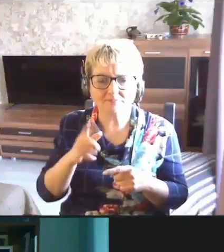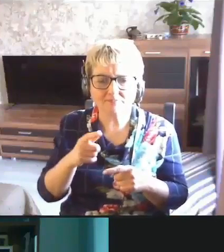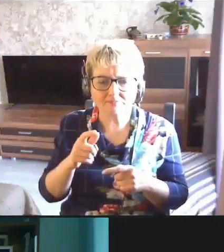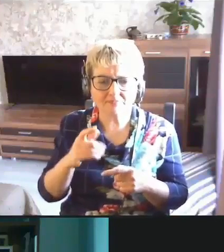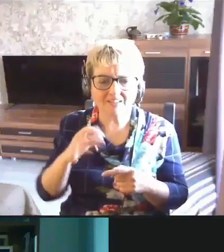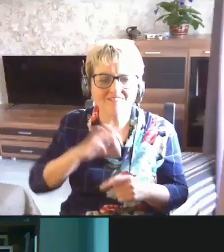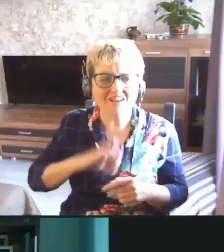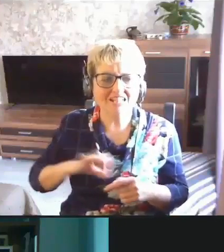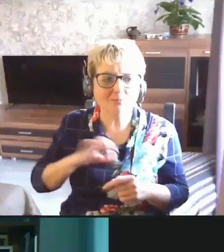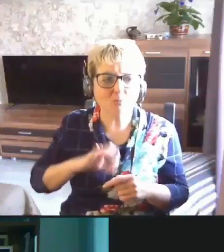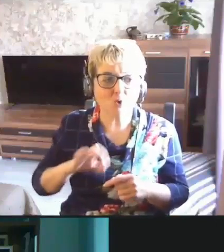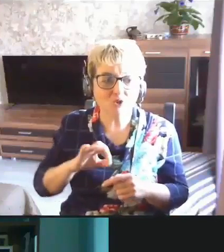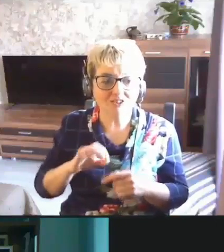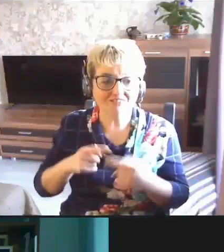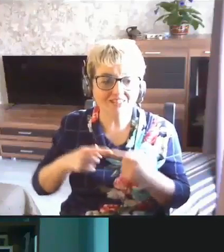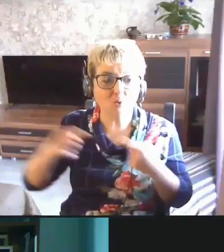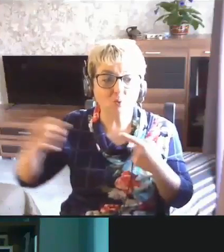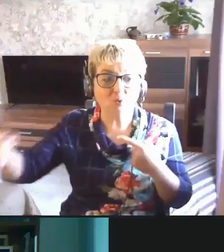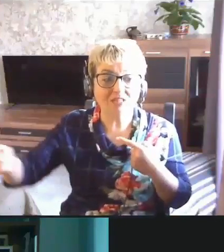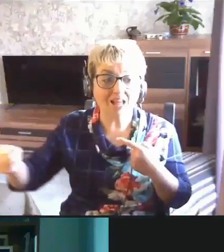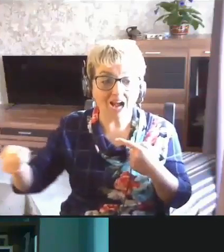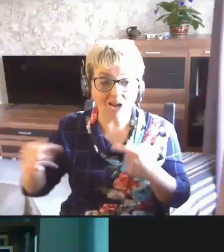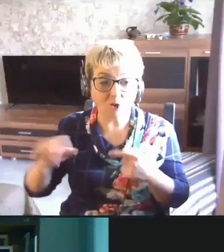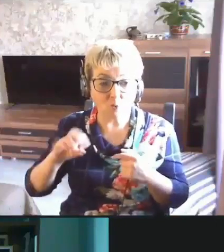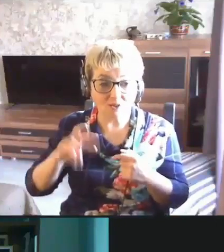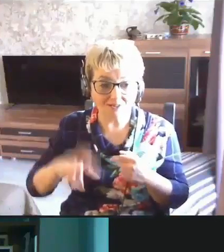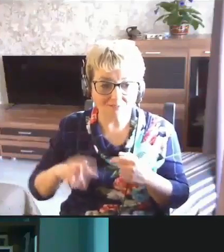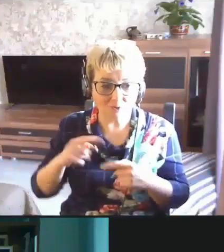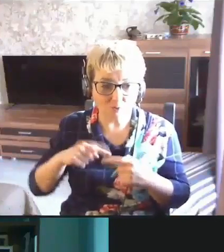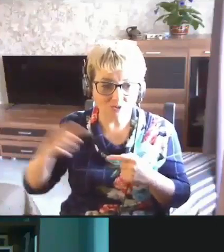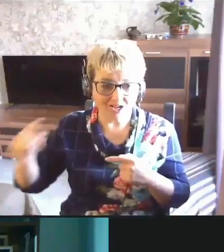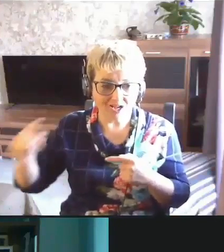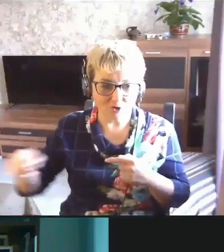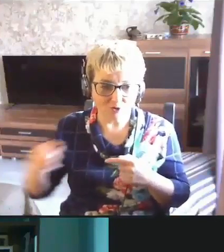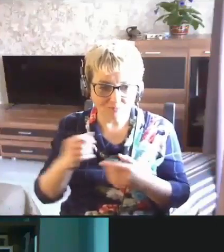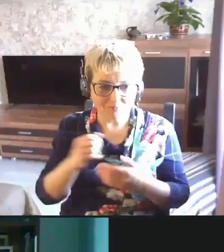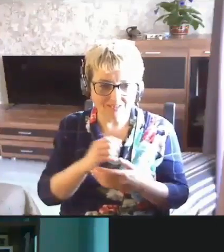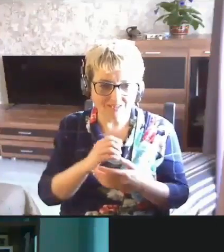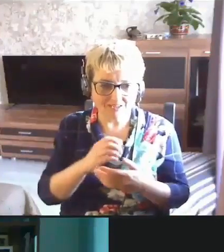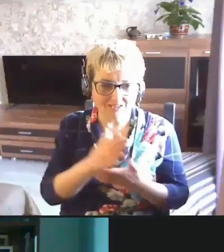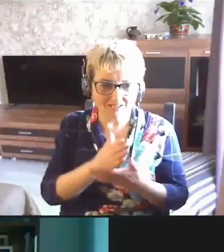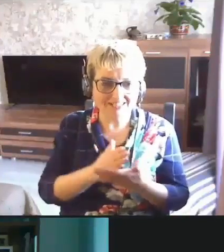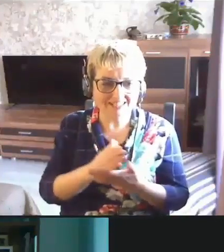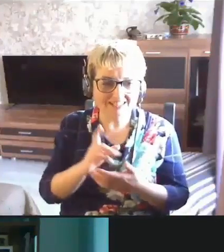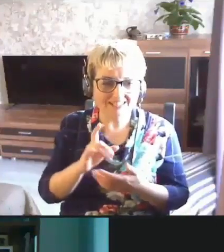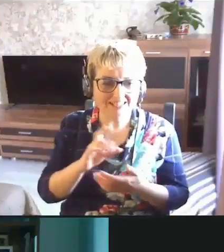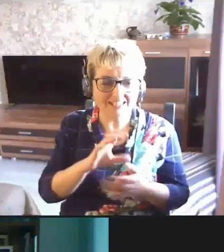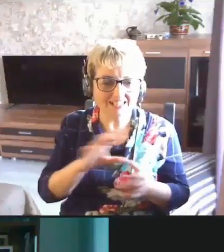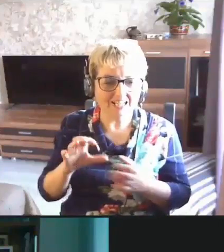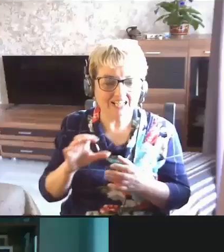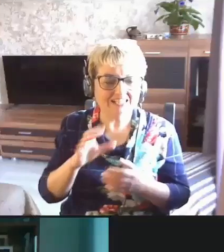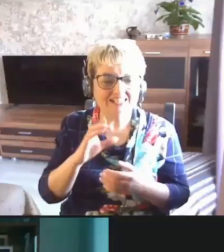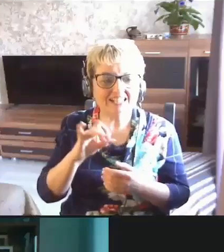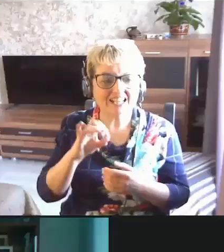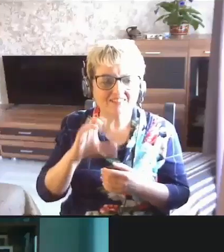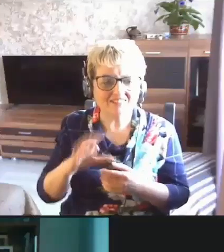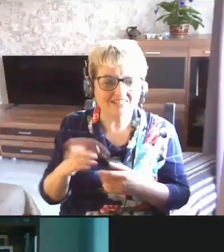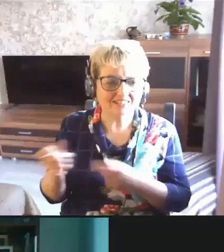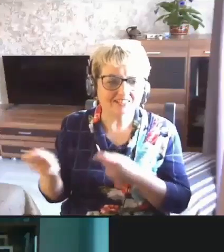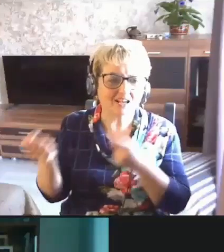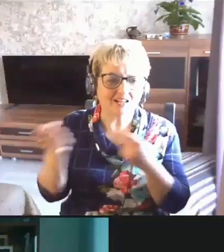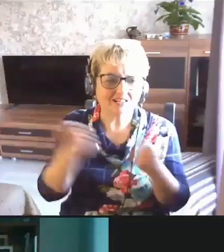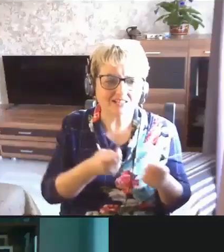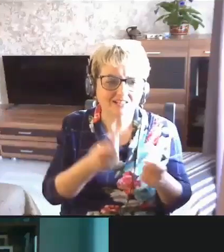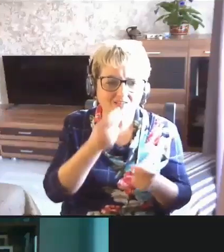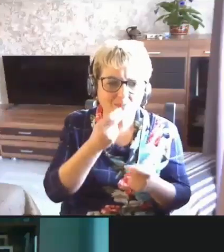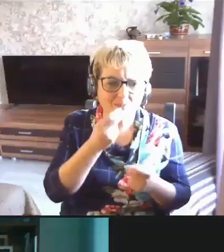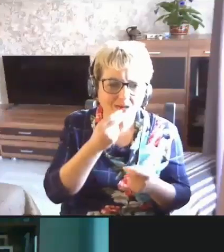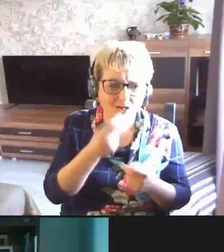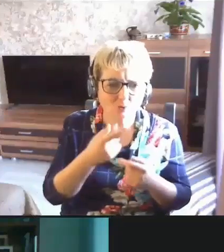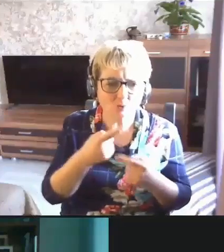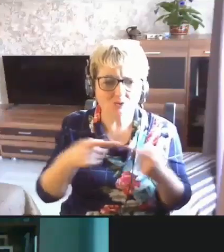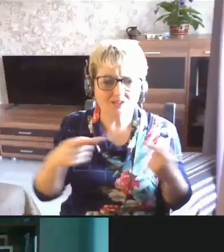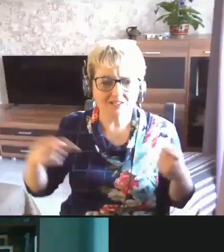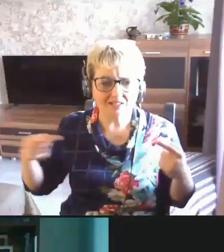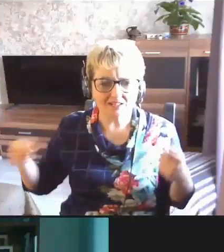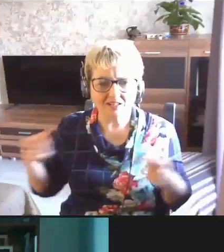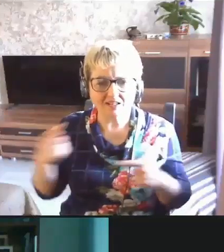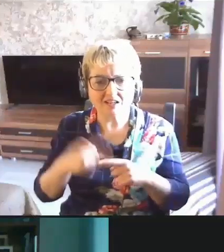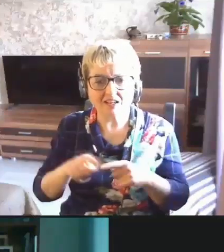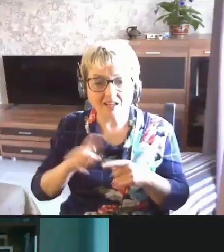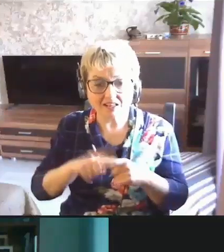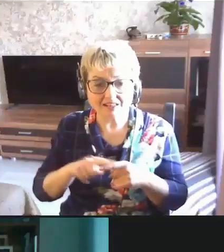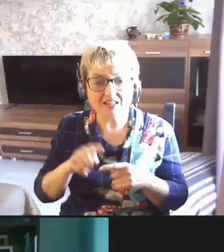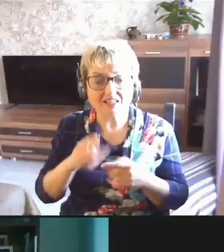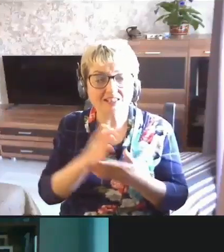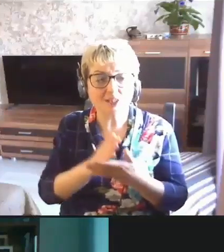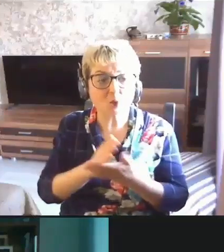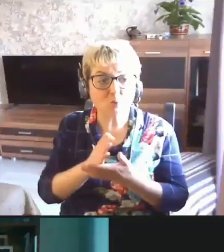воспользоваться удаленным сервисом, доставить продукты и так далее. И эта